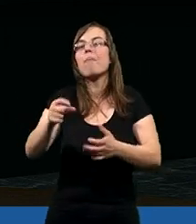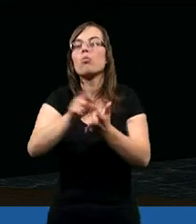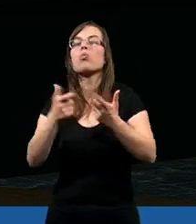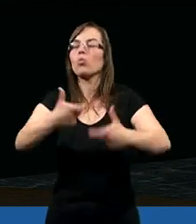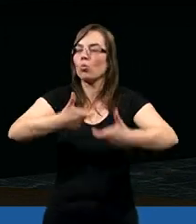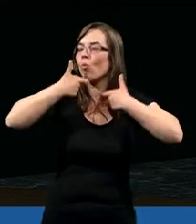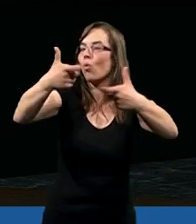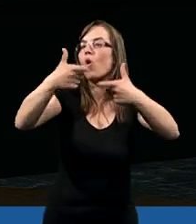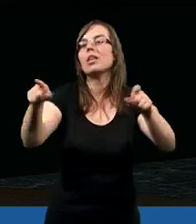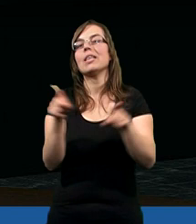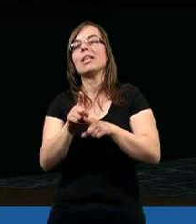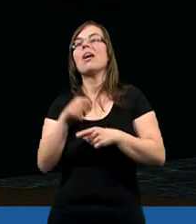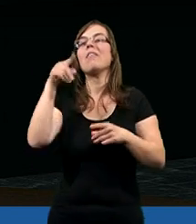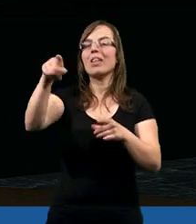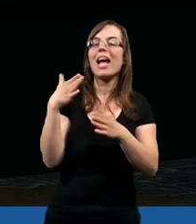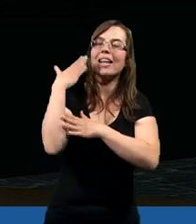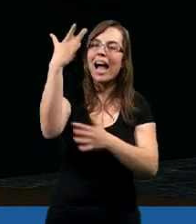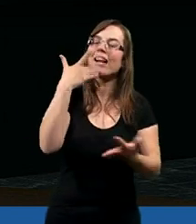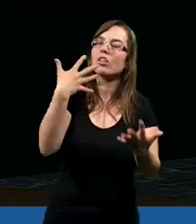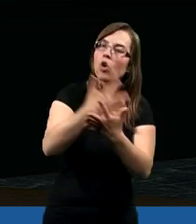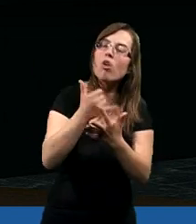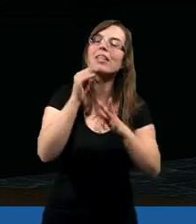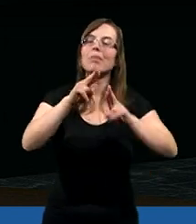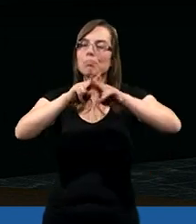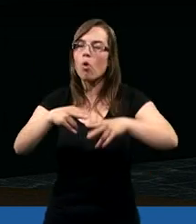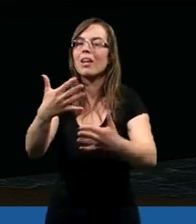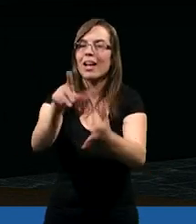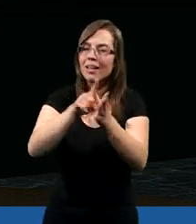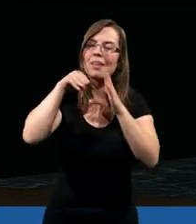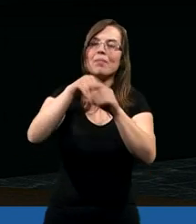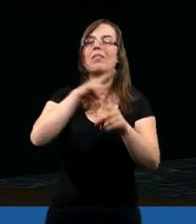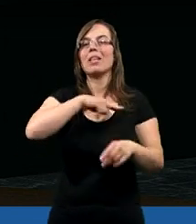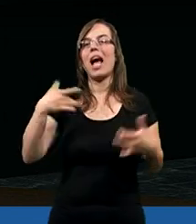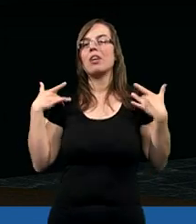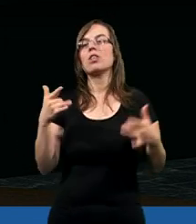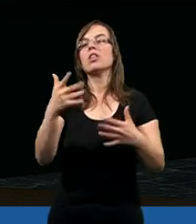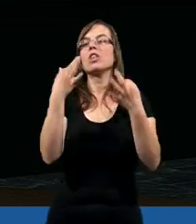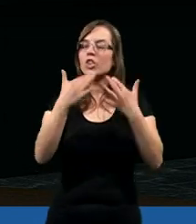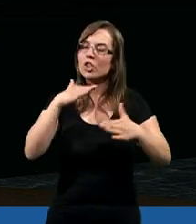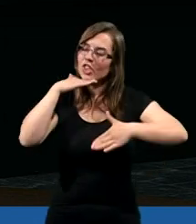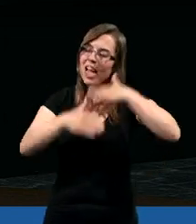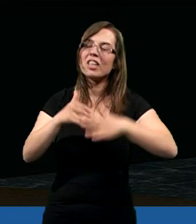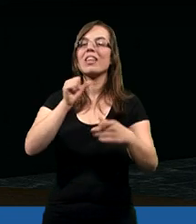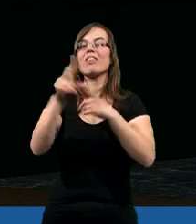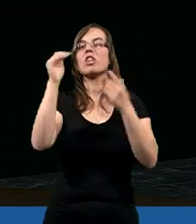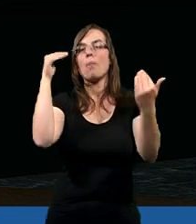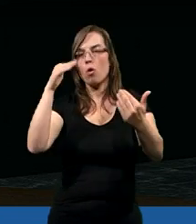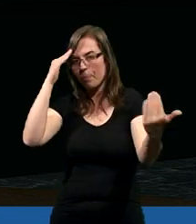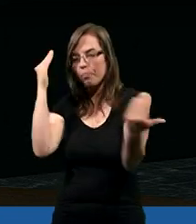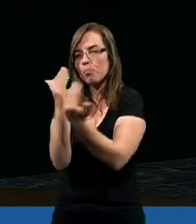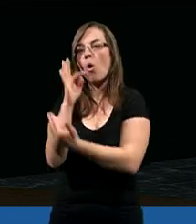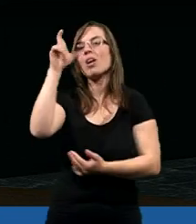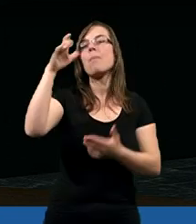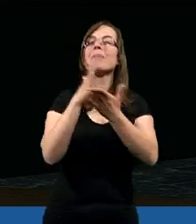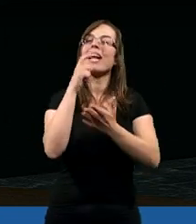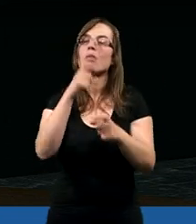Piotr głosi i my w tej nadziei również pozostajemy. Dlatego jesteśmy szczęśliwi, że możemy poznawać